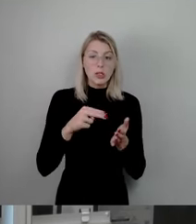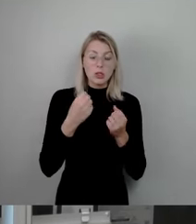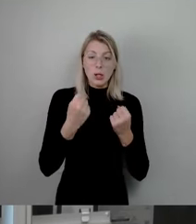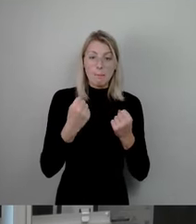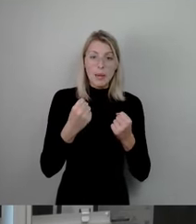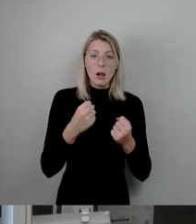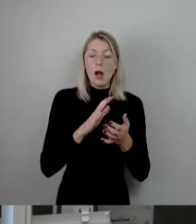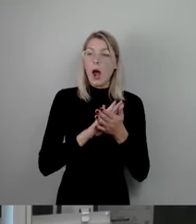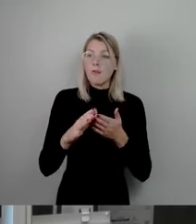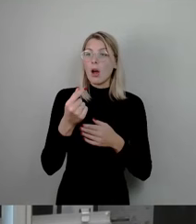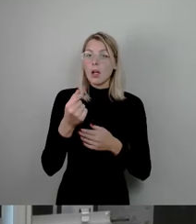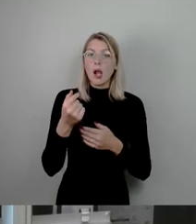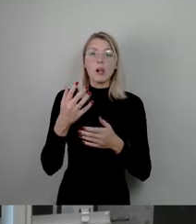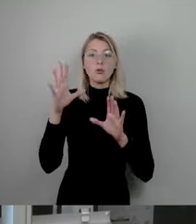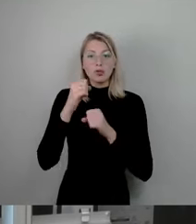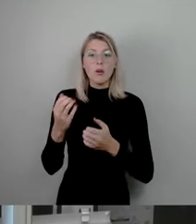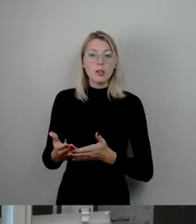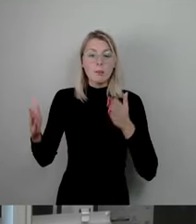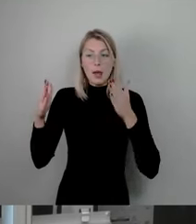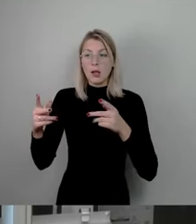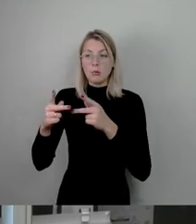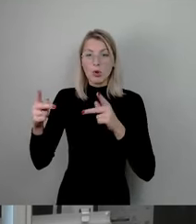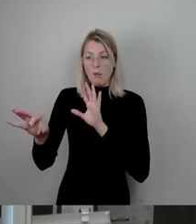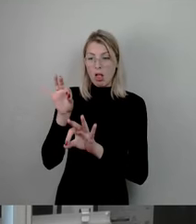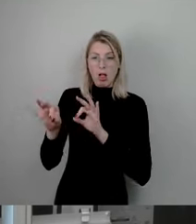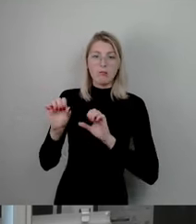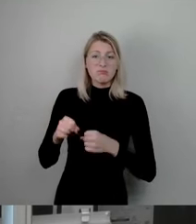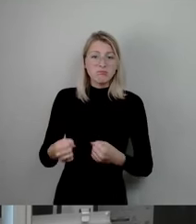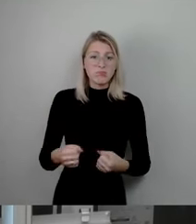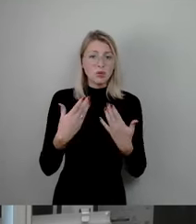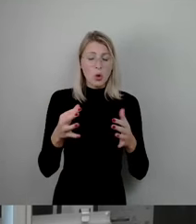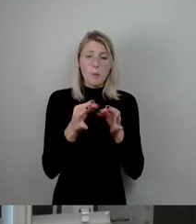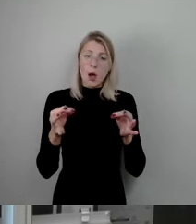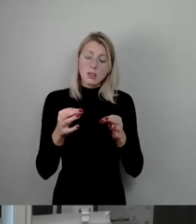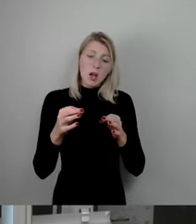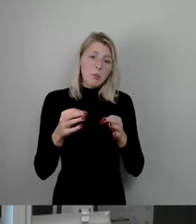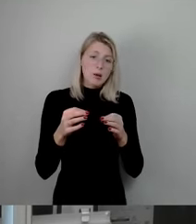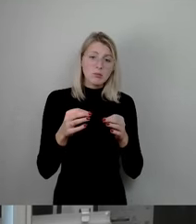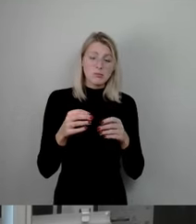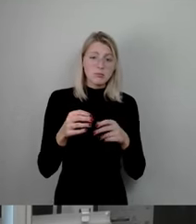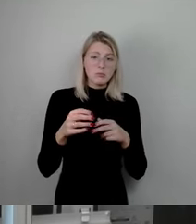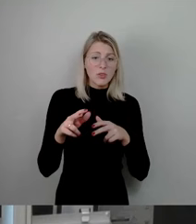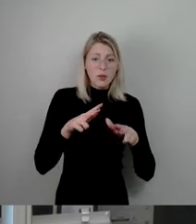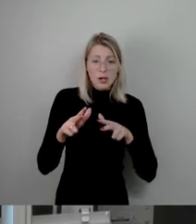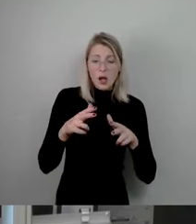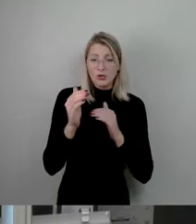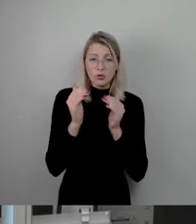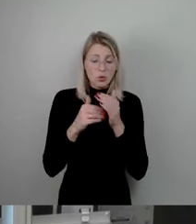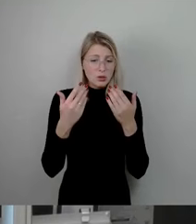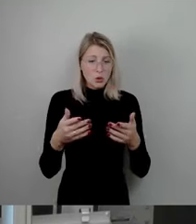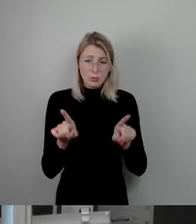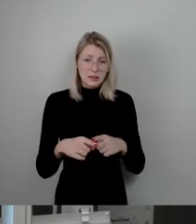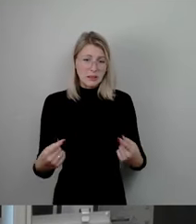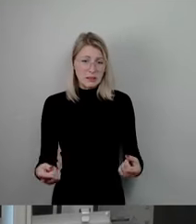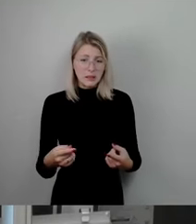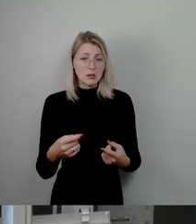Schwarzdeckenprogramm rauszieht. Das sind alles Maßnahmen, die uns bei der Infrastruktur nicht weiterbringen. Wo uns das hingeführt hat, zum Schluss, zeigt die eingestürzte